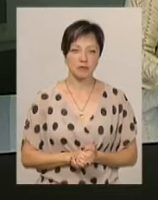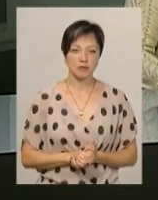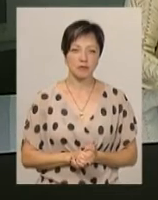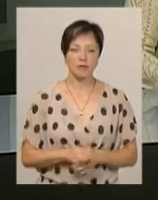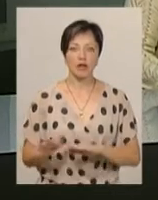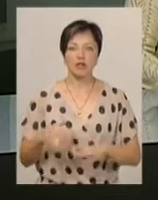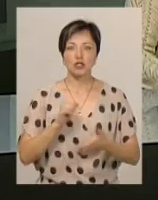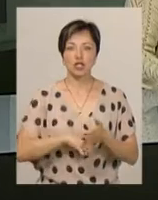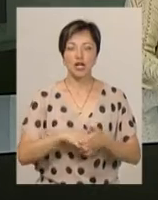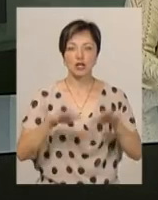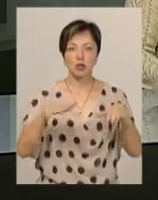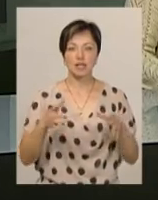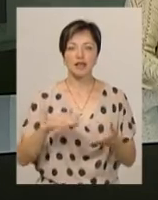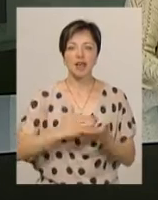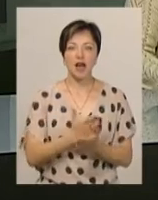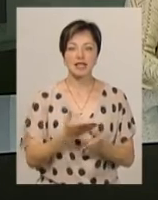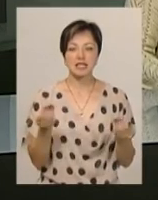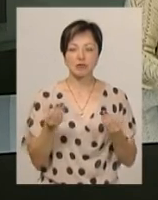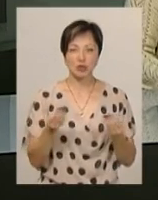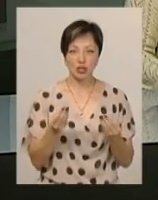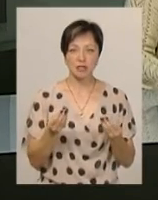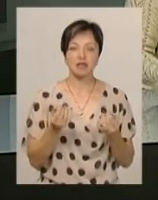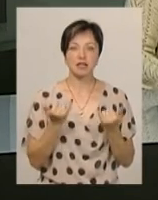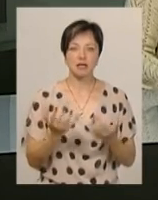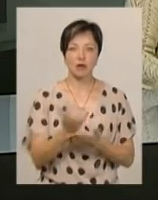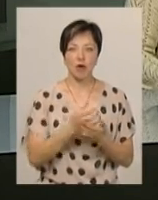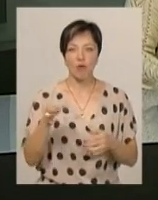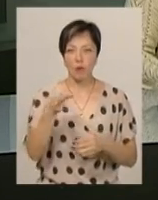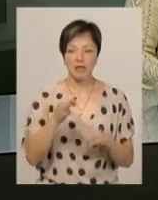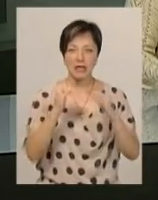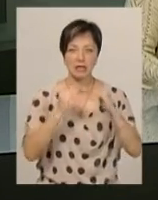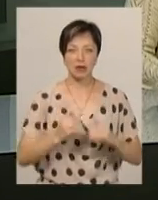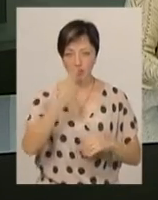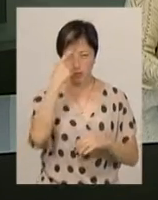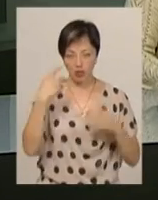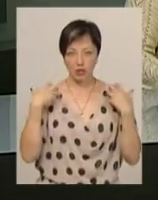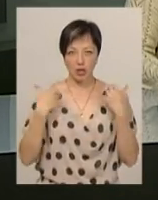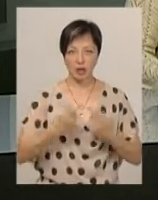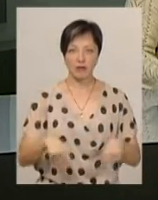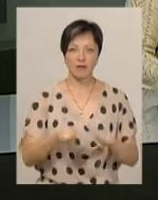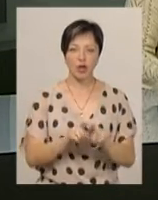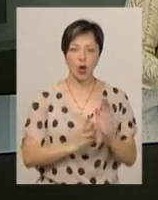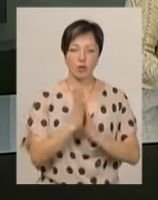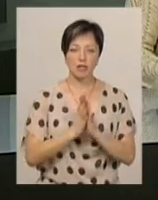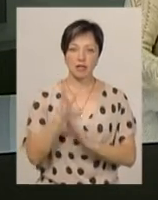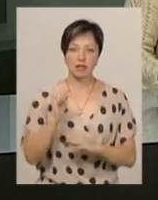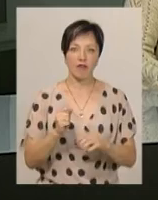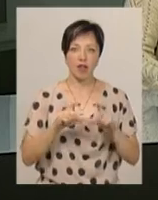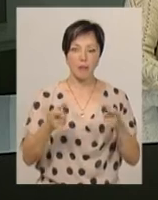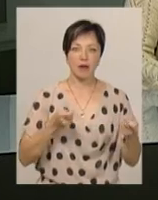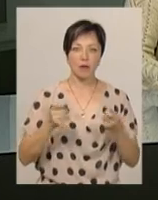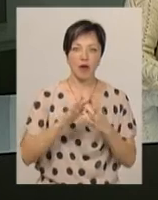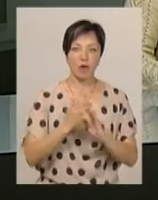Через дощі якість зерна пшениці, яку нині збирають в області, низька. Про це повідомила начальник відділу рослинництва Департаменту